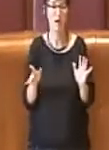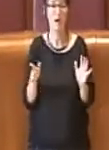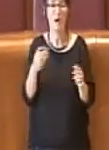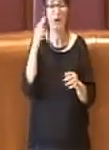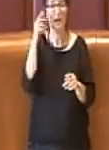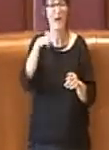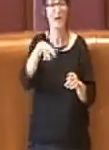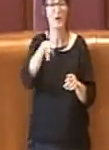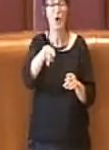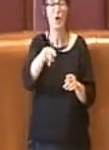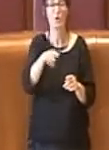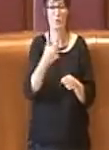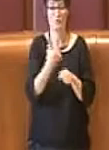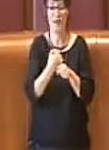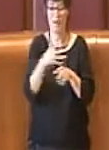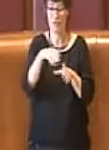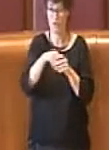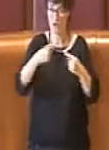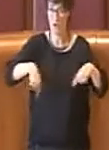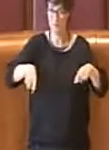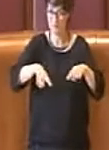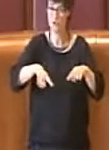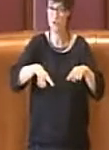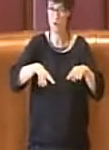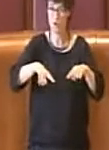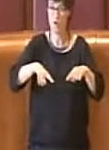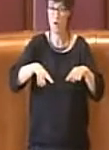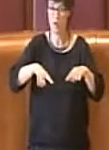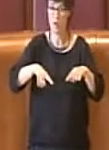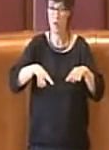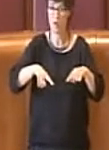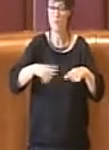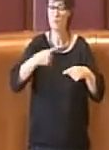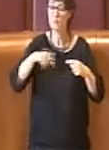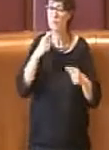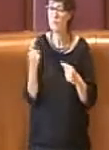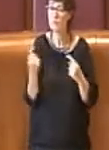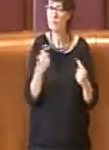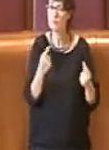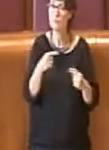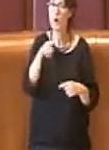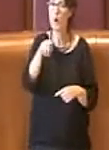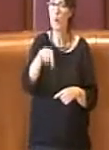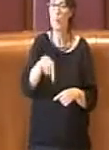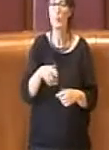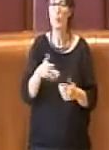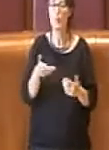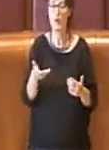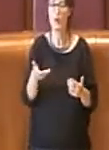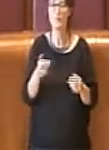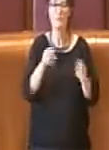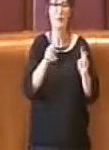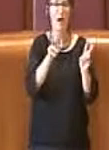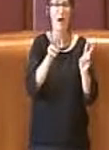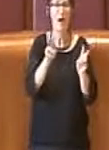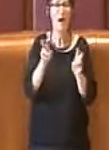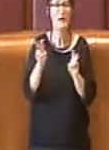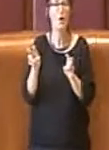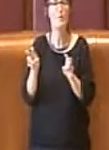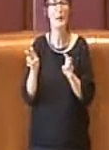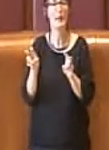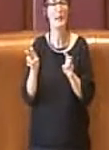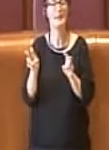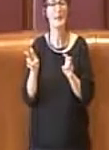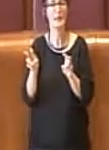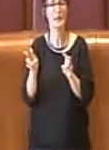commissione abbiamo anche trattato tutti gli argomenti che sono propri